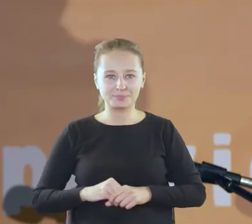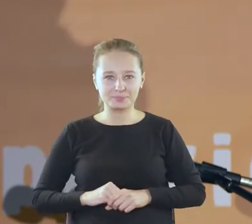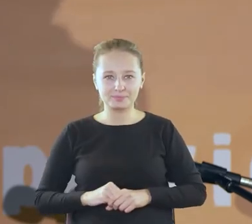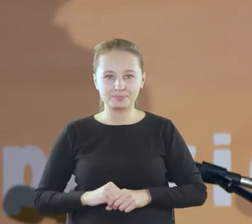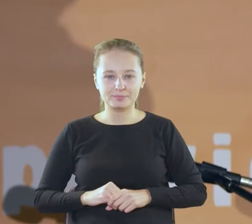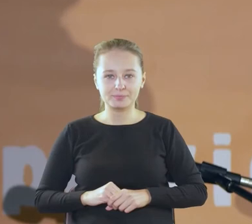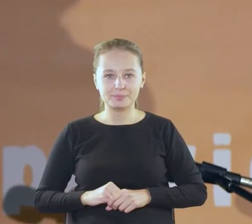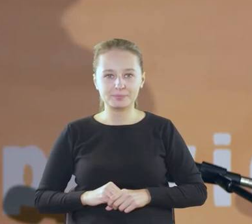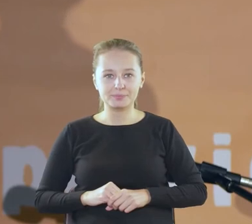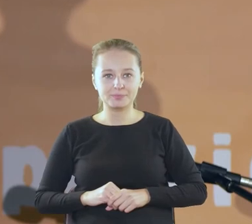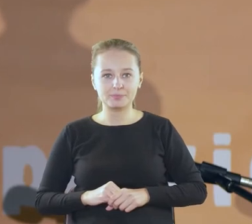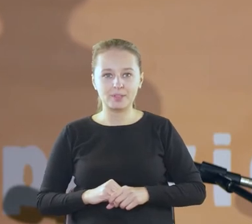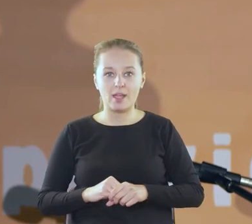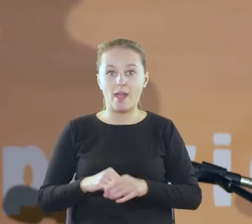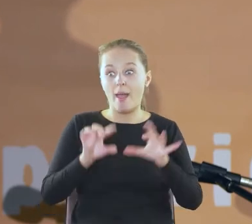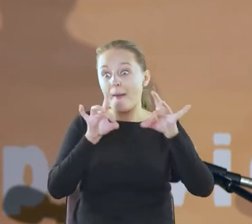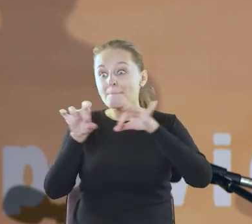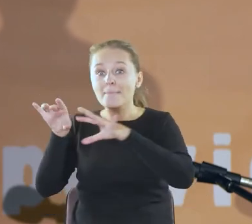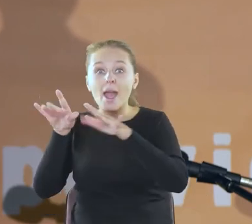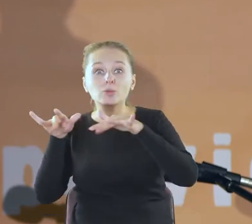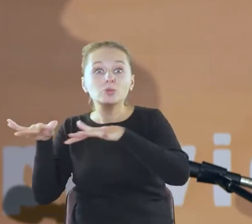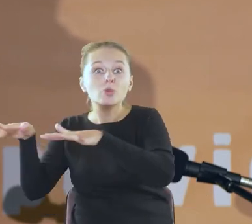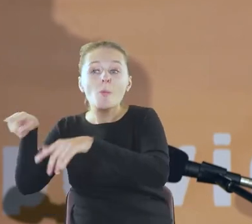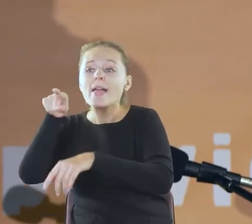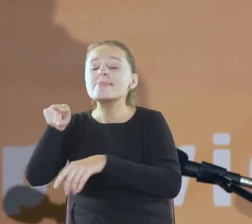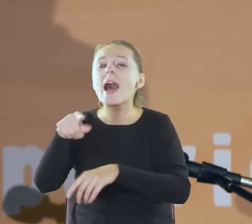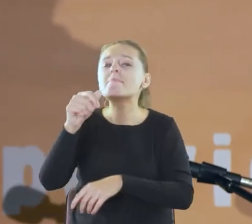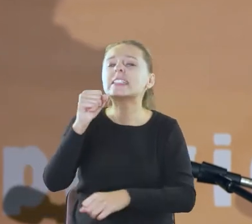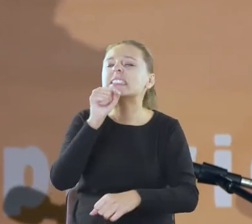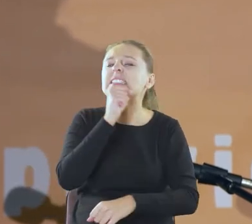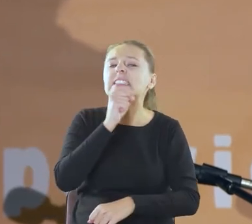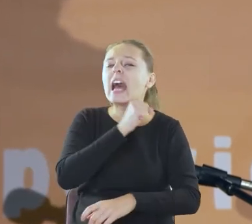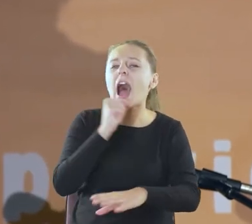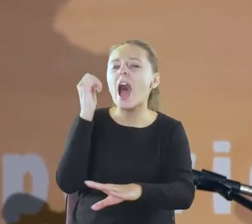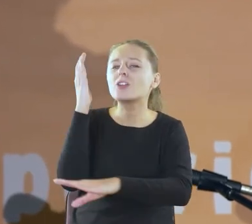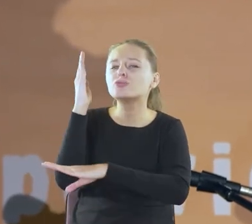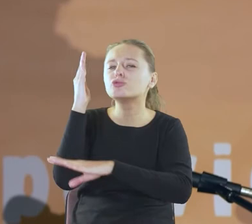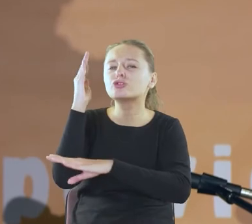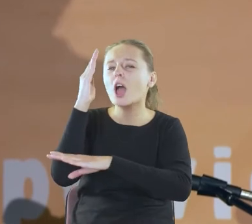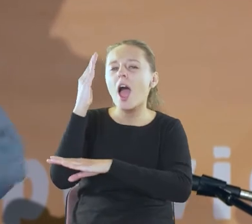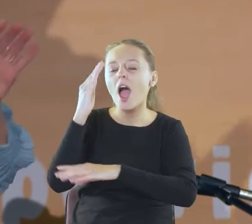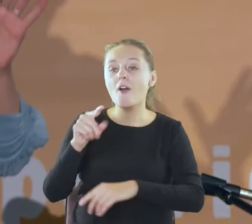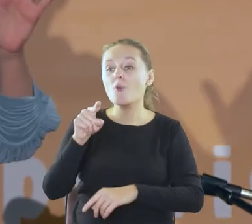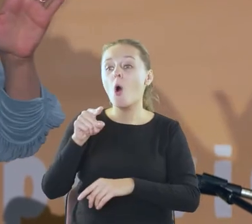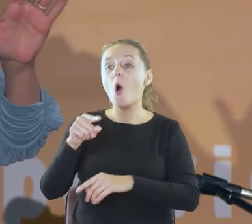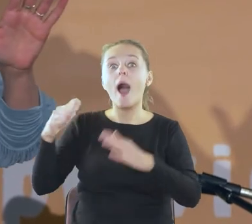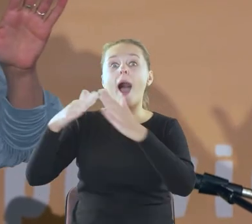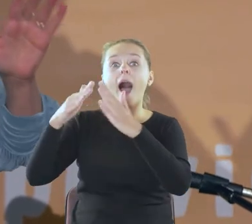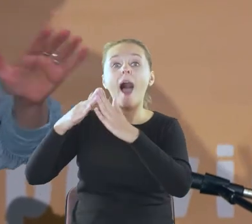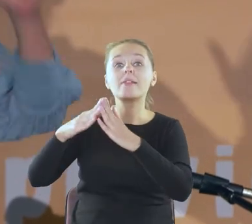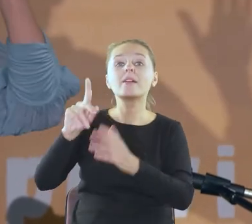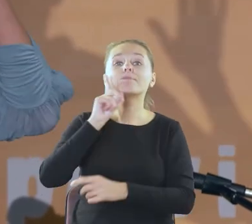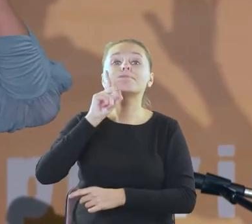Bierzy w dół do strumyka, gdzie stary rośnie bok. Do chatki pustelnika stuk, stuk,